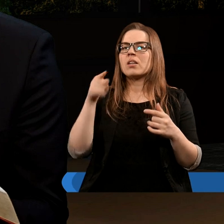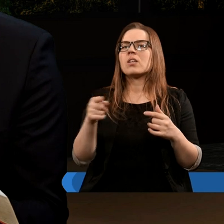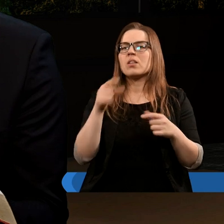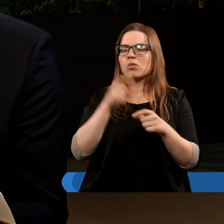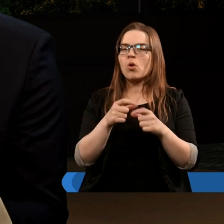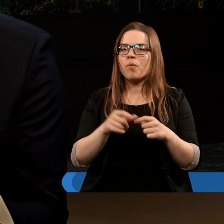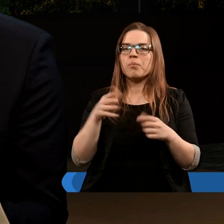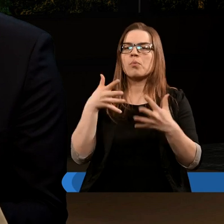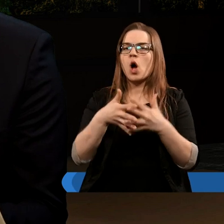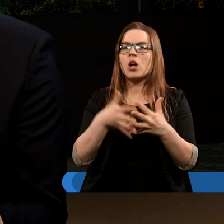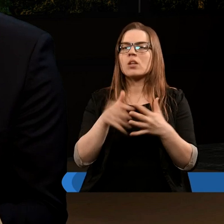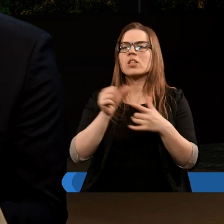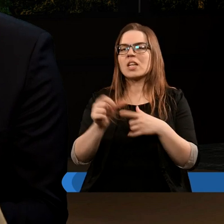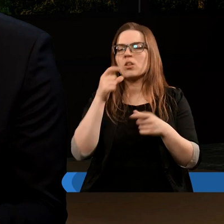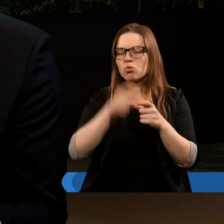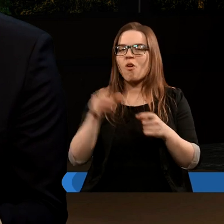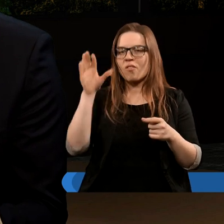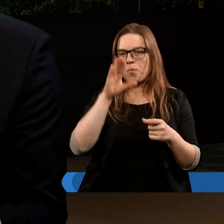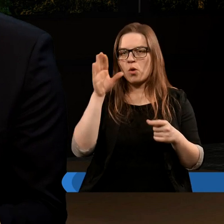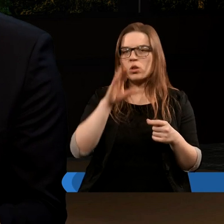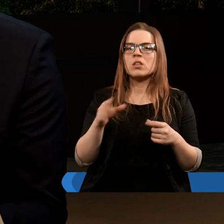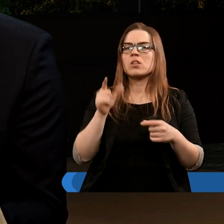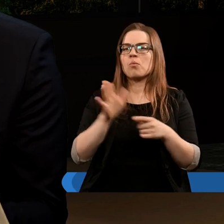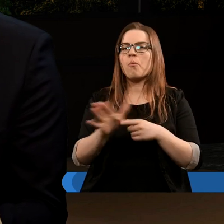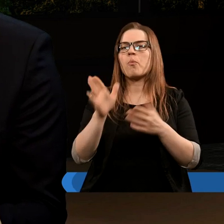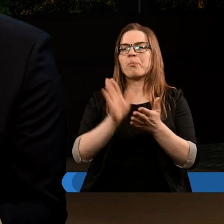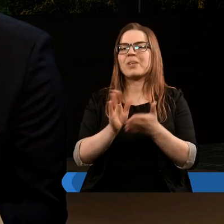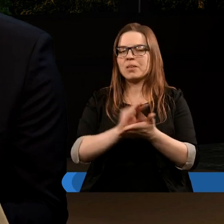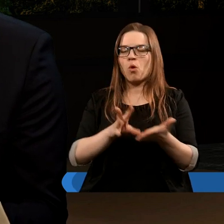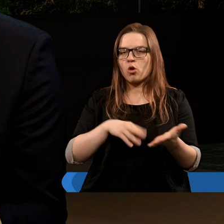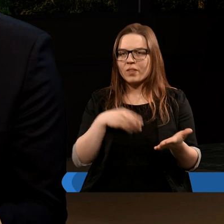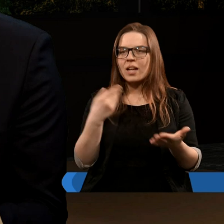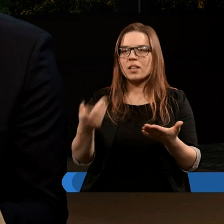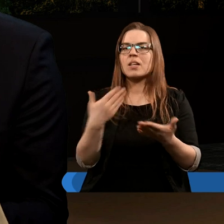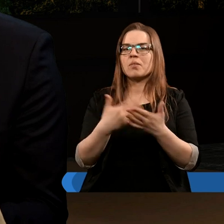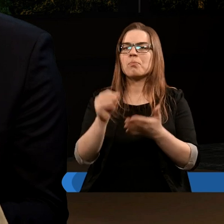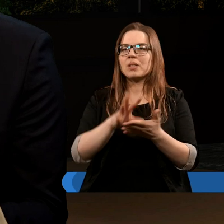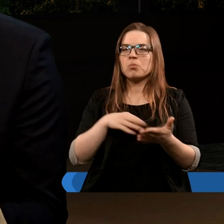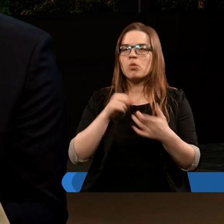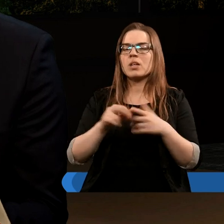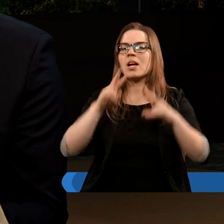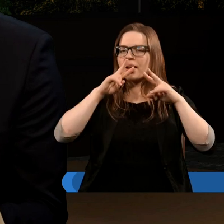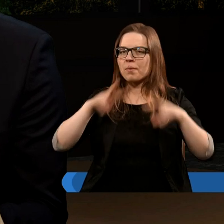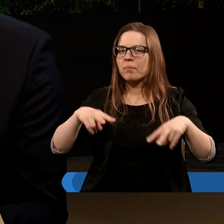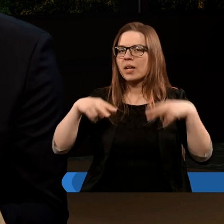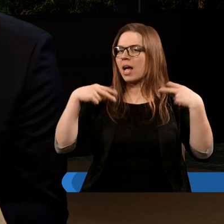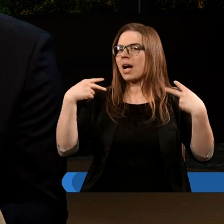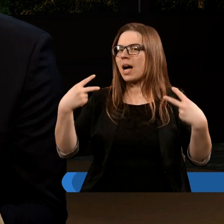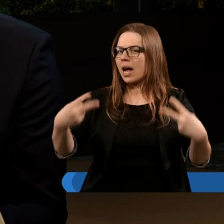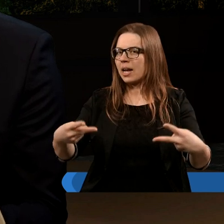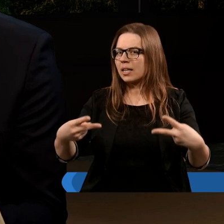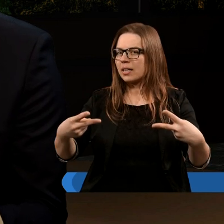Słowem prorockim też jest Słowo Boże. Jest po prostu Biblia, dlatego, że Biblia to jest Słowo przekazane